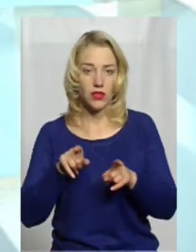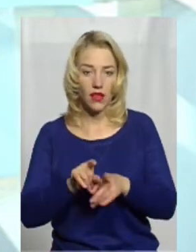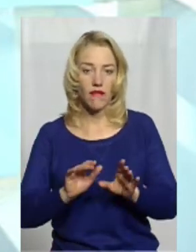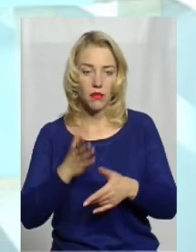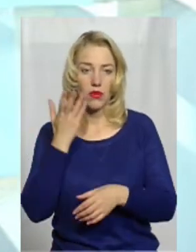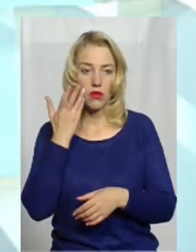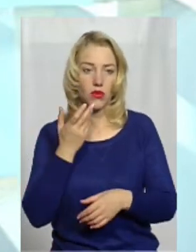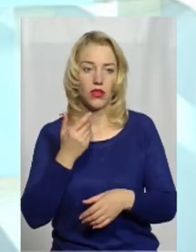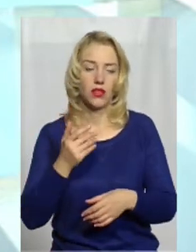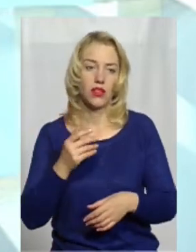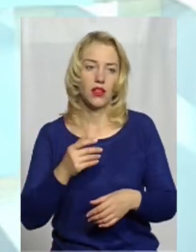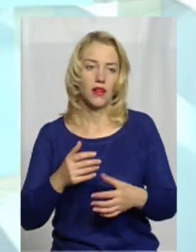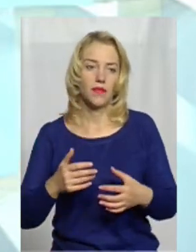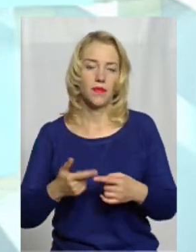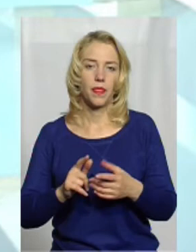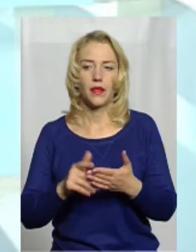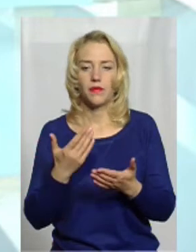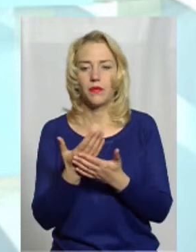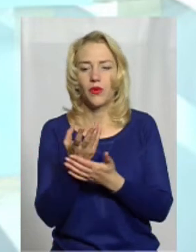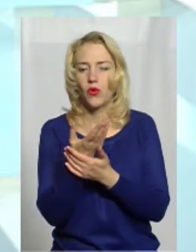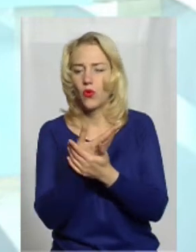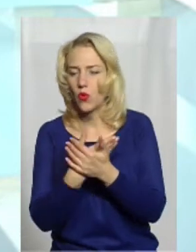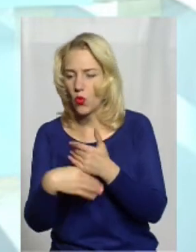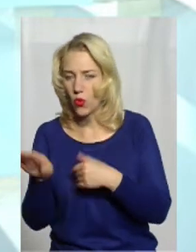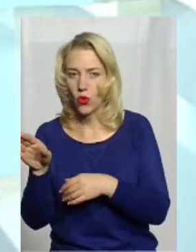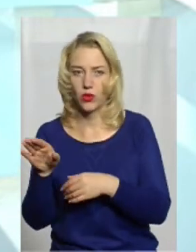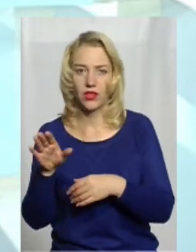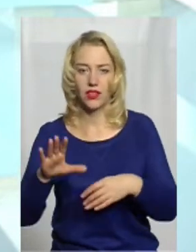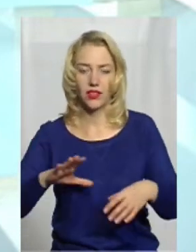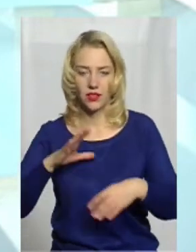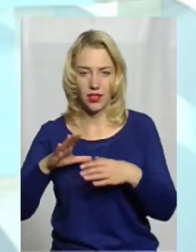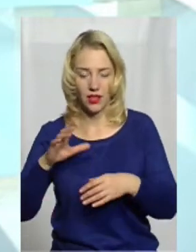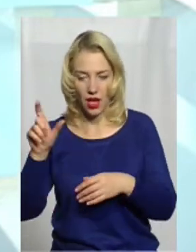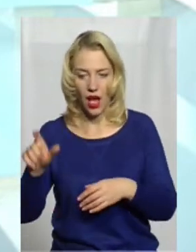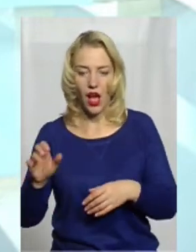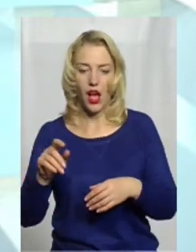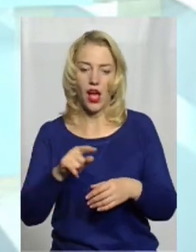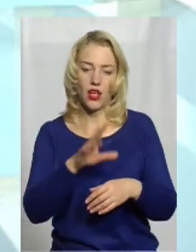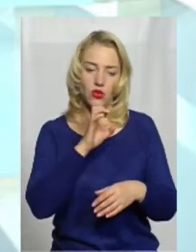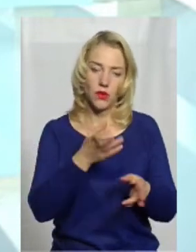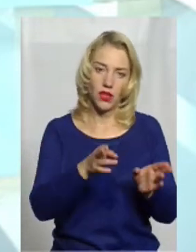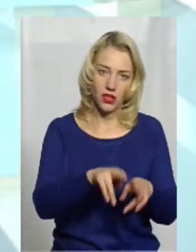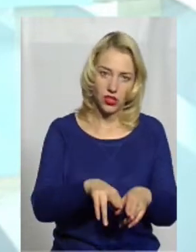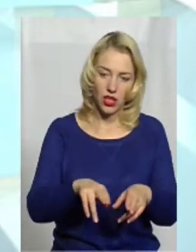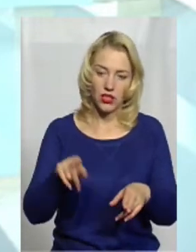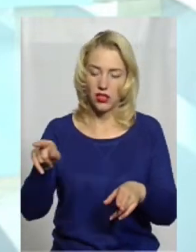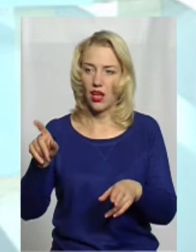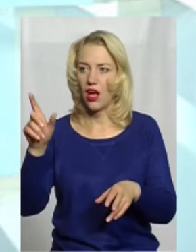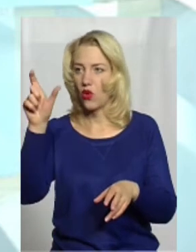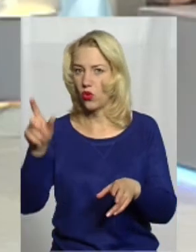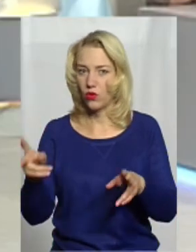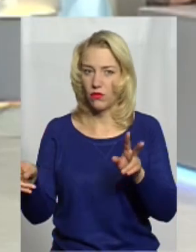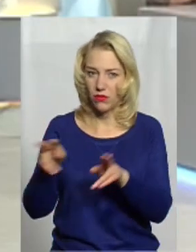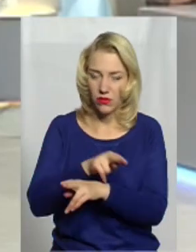кінологи йдуть, там якісь життєві обставини, і собака залишається. Ми намагаємось тоді підібрати її іншого кінолога. Але і